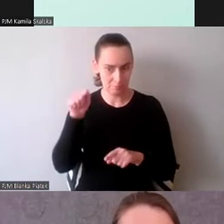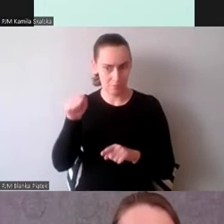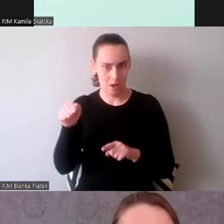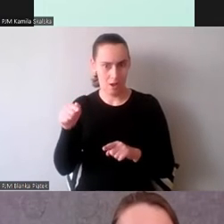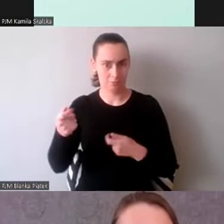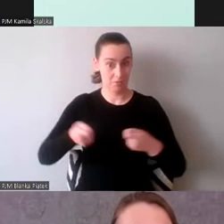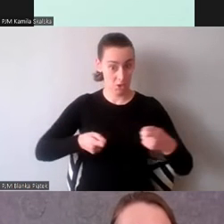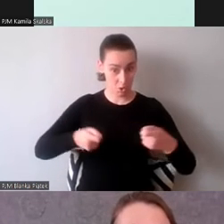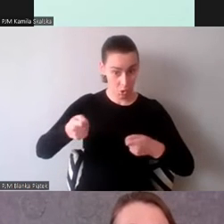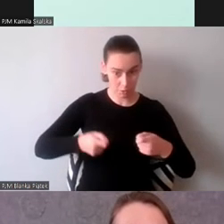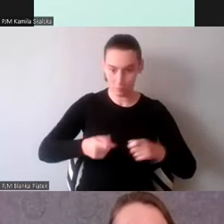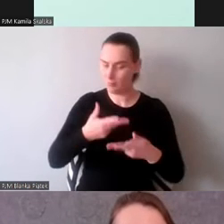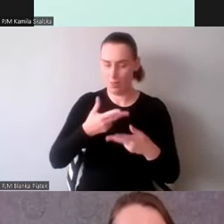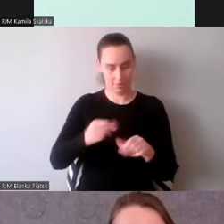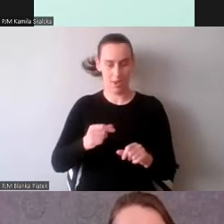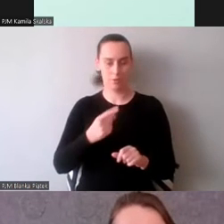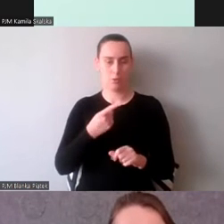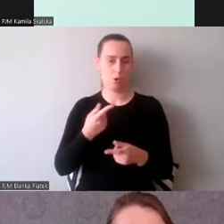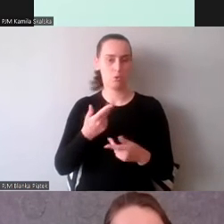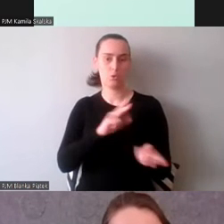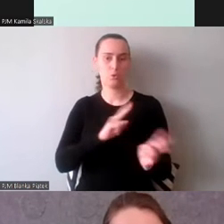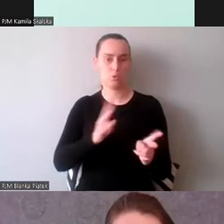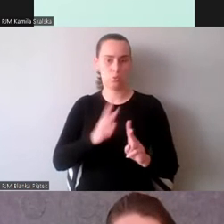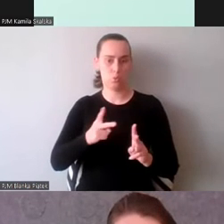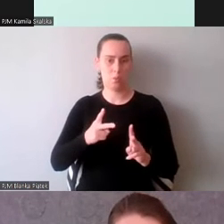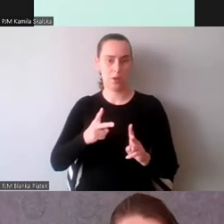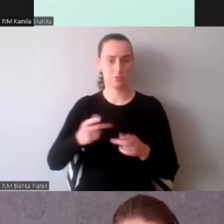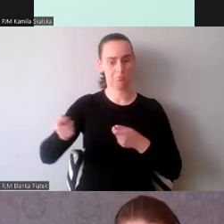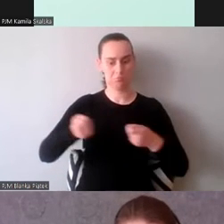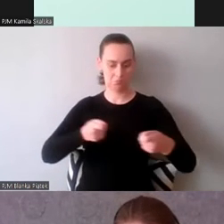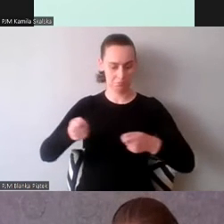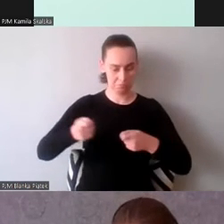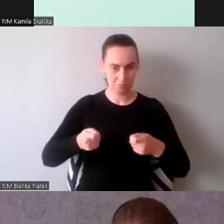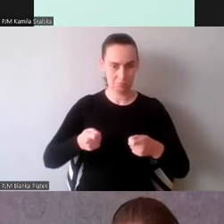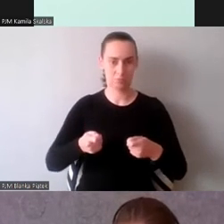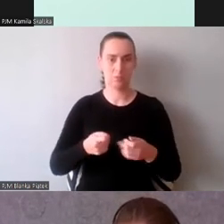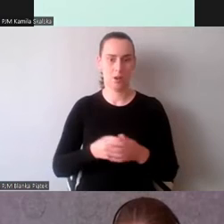tę rolę, to on zarządza rozmową, to on jest jej koordynatorem.